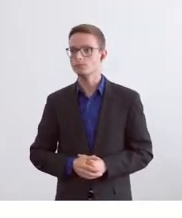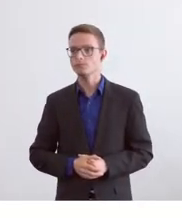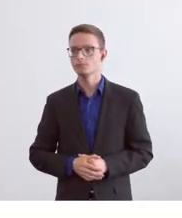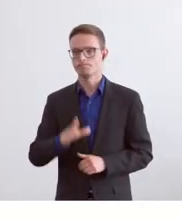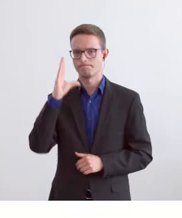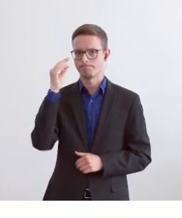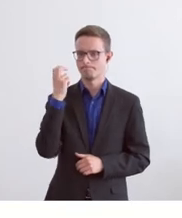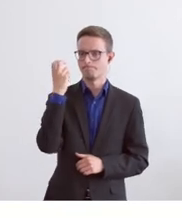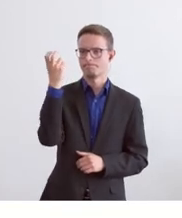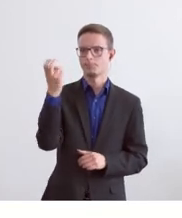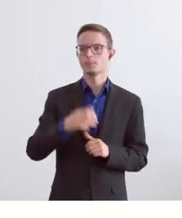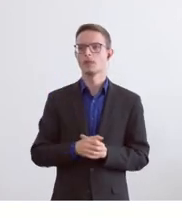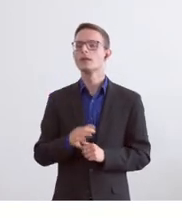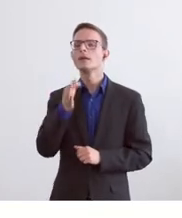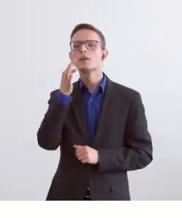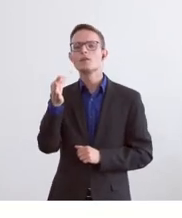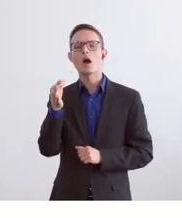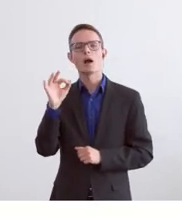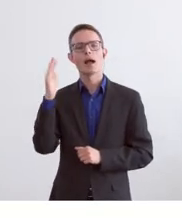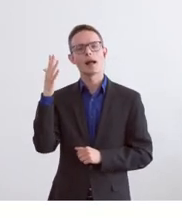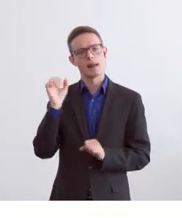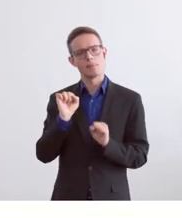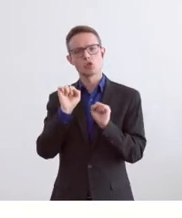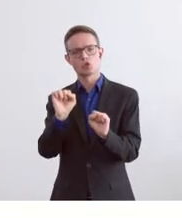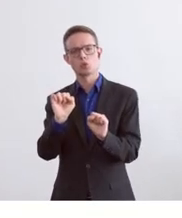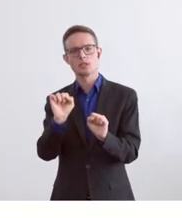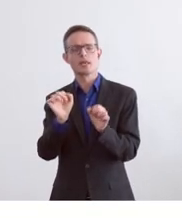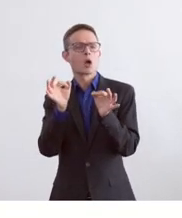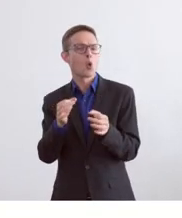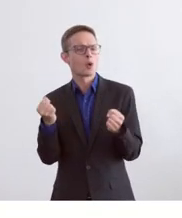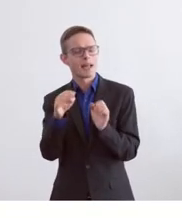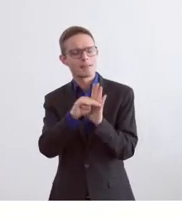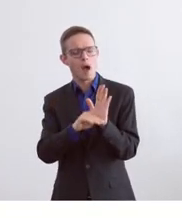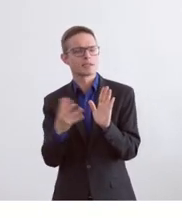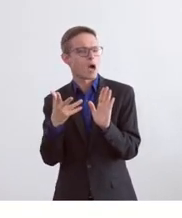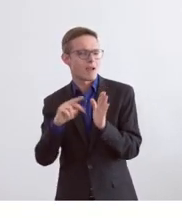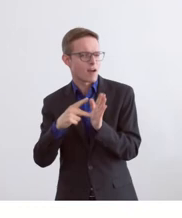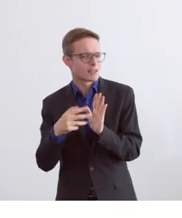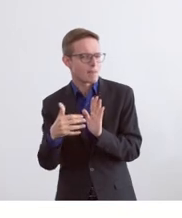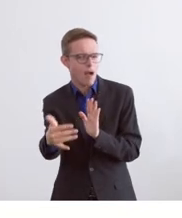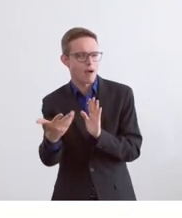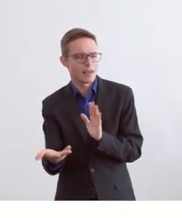Ja, Klimaschutz, was für konkrete Massnahmen wollen Sie als Nächstes jetzt anklagen?